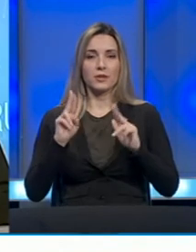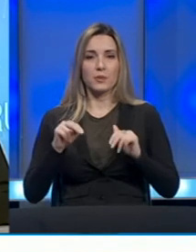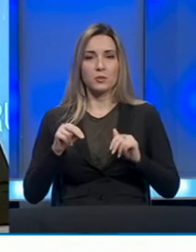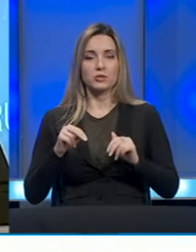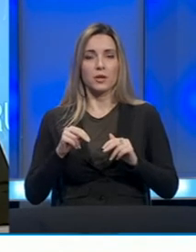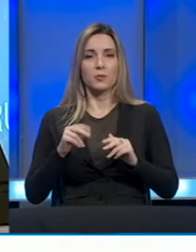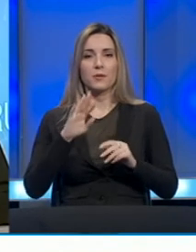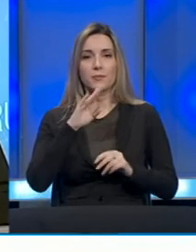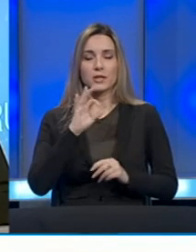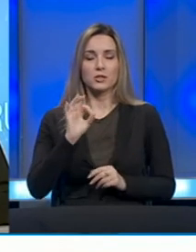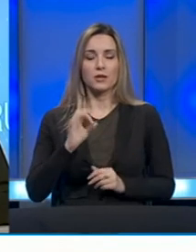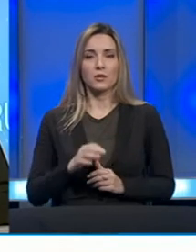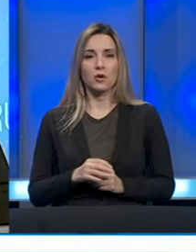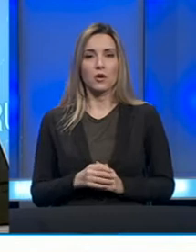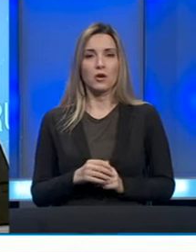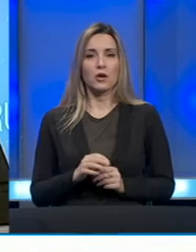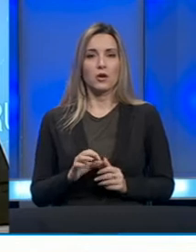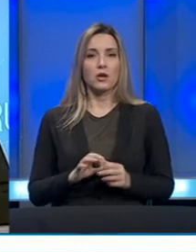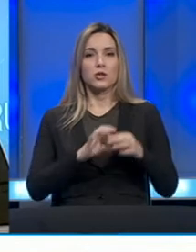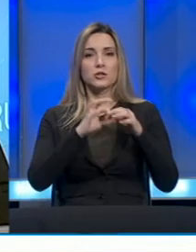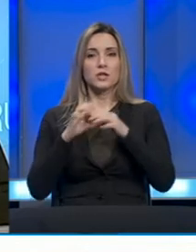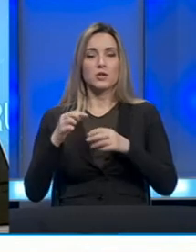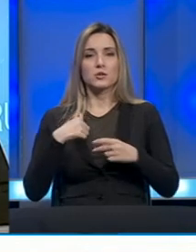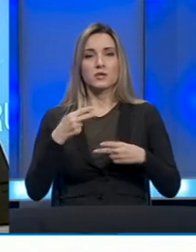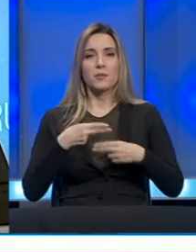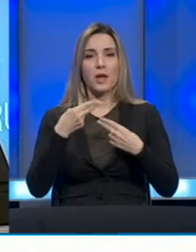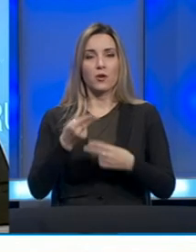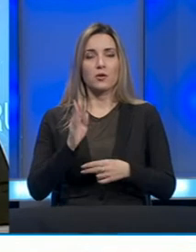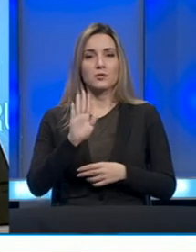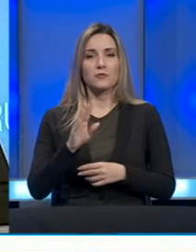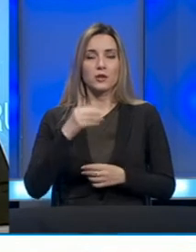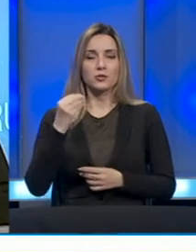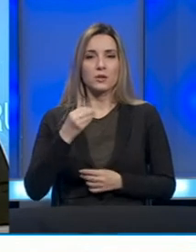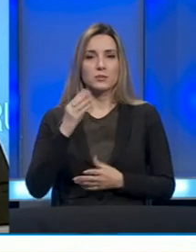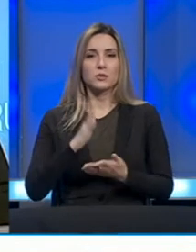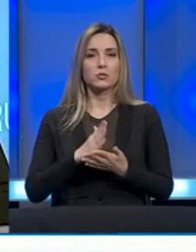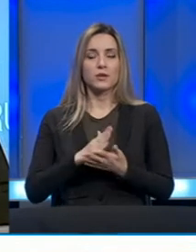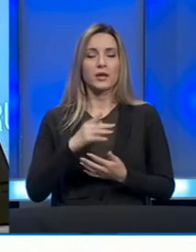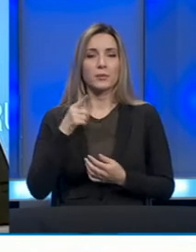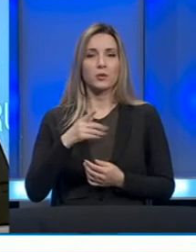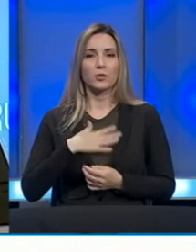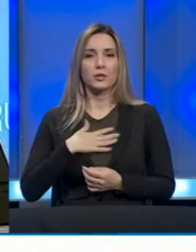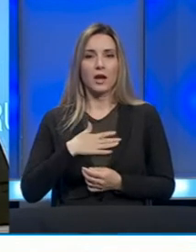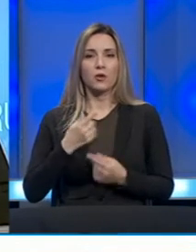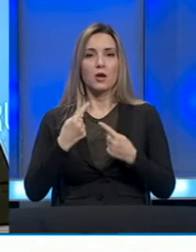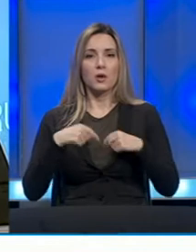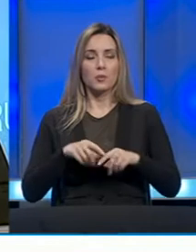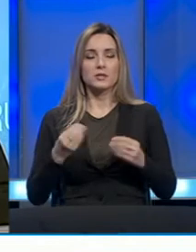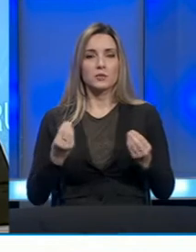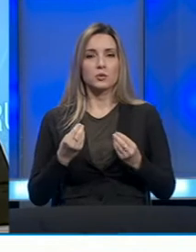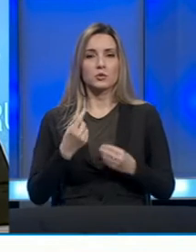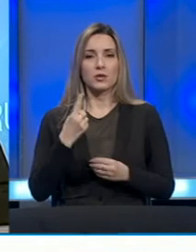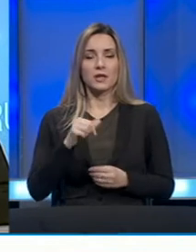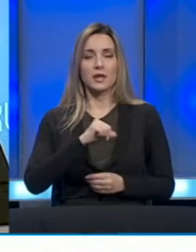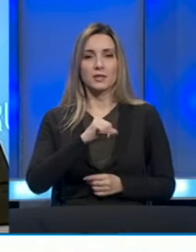pričati. Vrlo često sam gostao u vašoj emisiji i uvijek mi to drago, posebno što je jedna